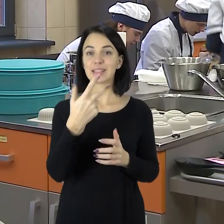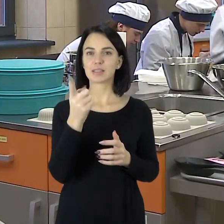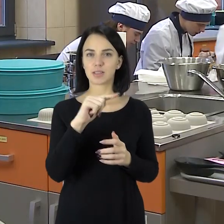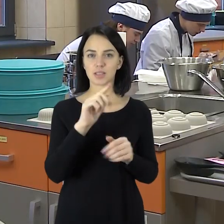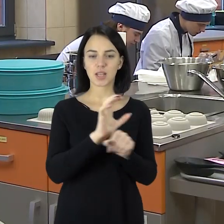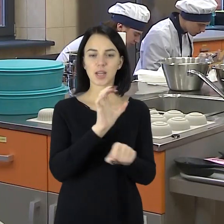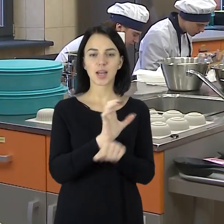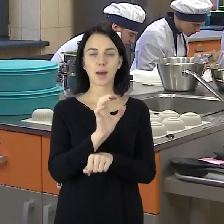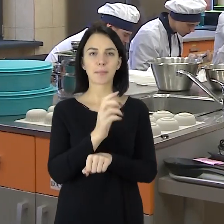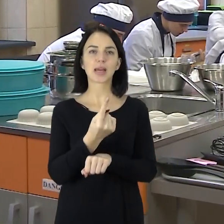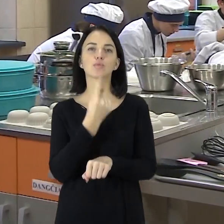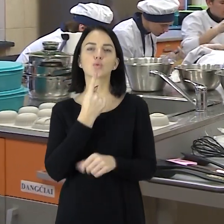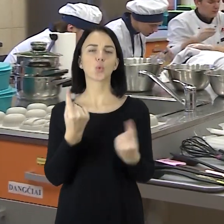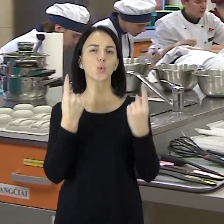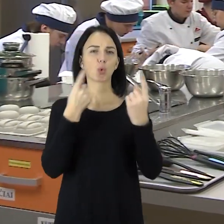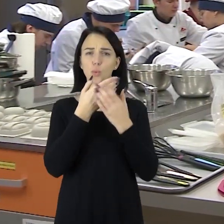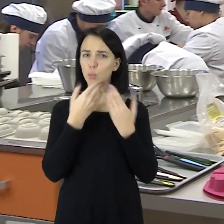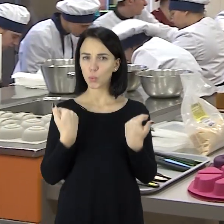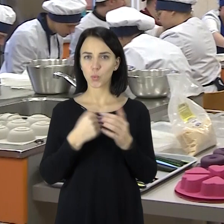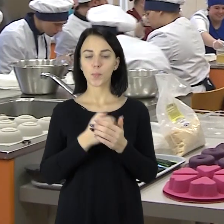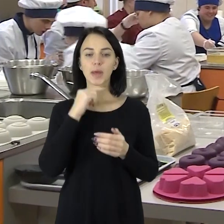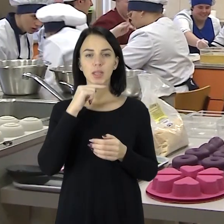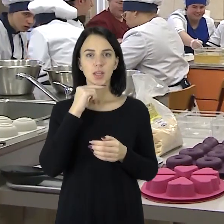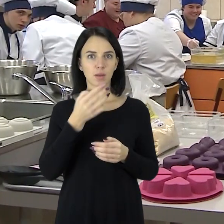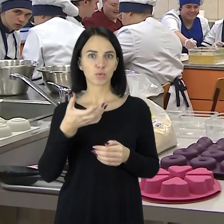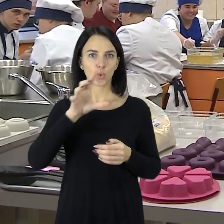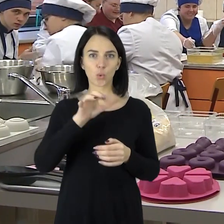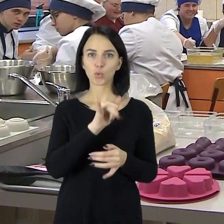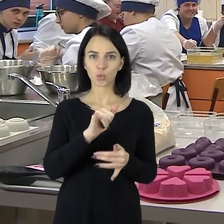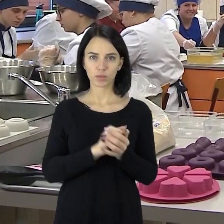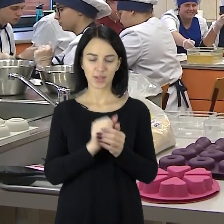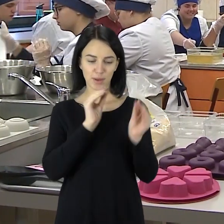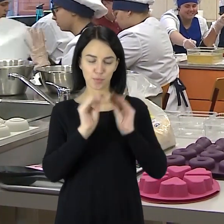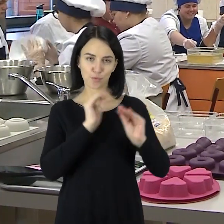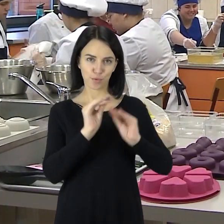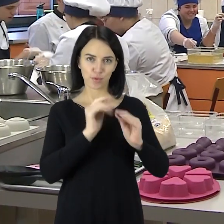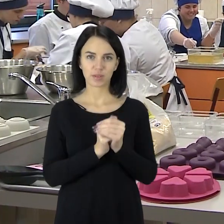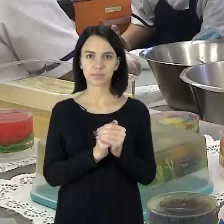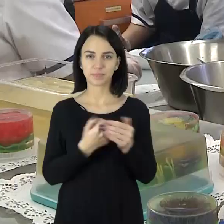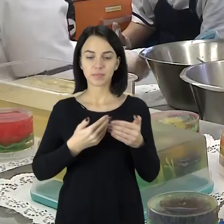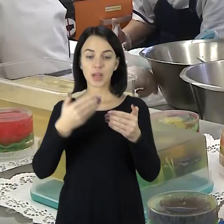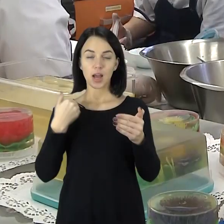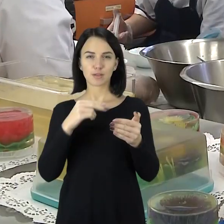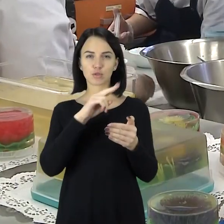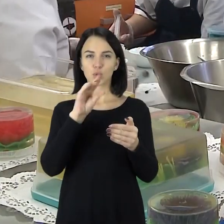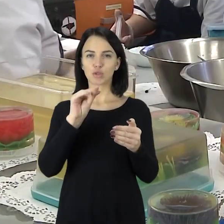gaminimo technologija gal ir nėra viena sudėtingiausių. Didžiausias dėmesys čia atitenka kūrybiniai daliai. Į iš anksto paruoštą želė